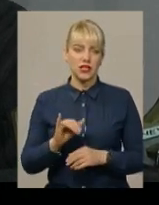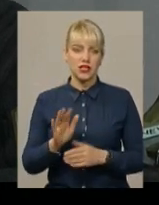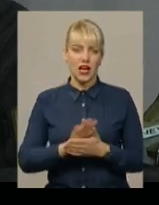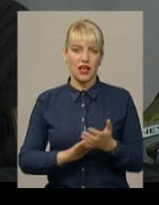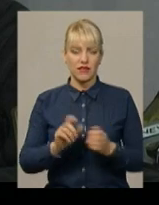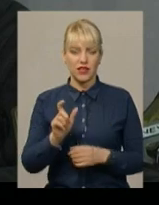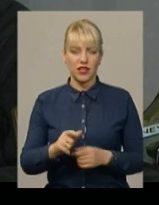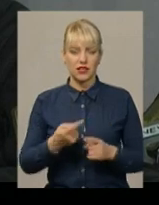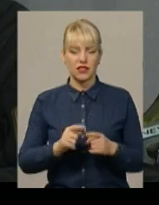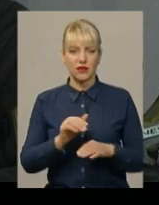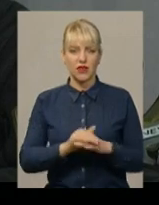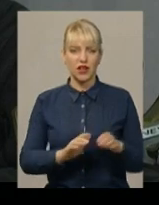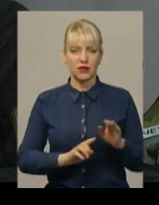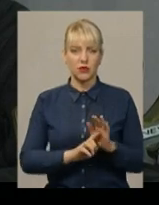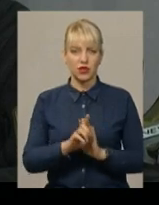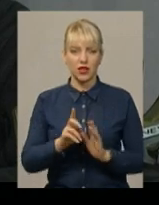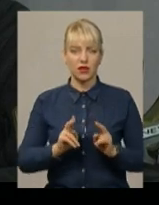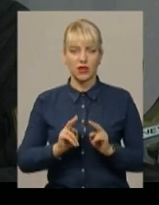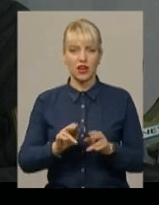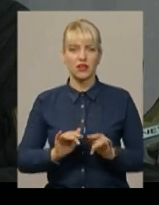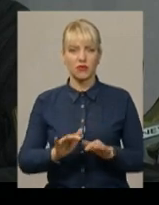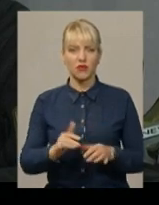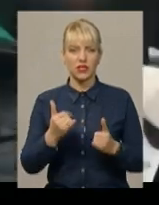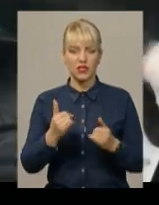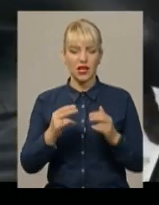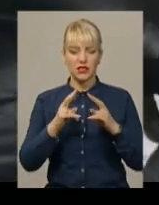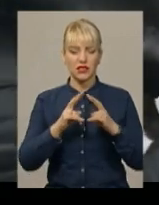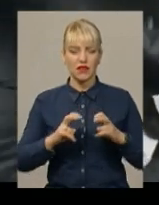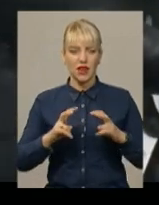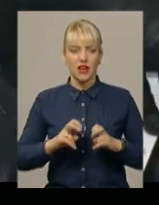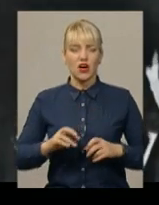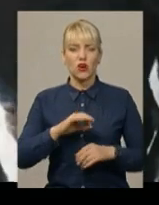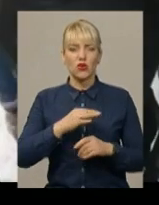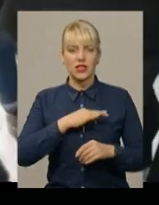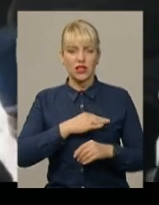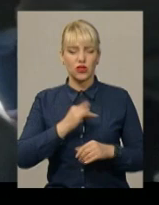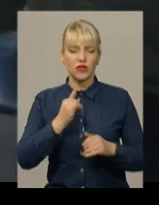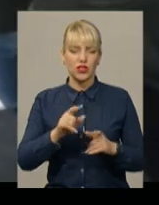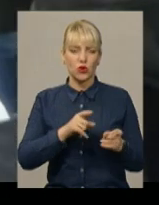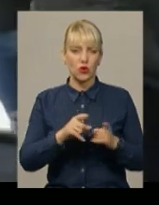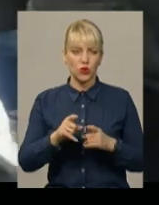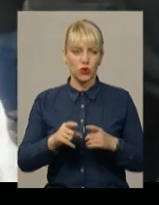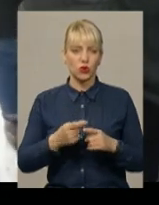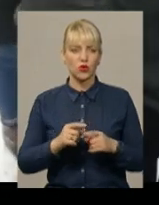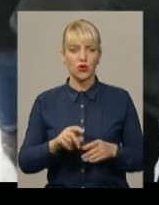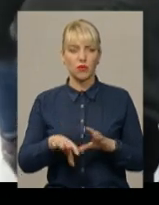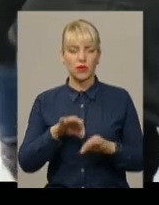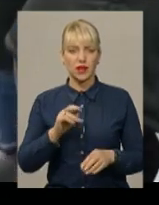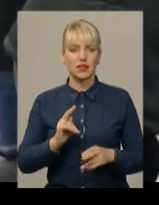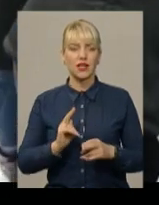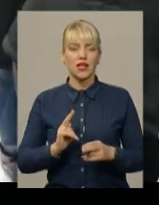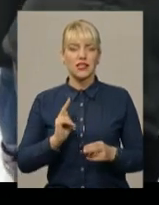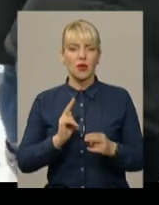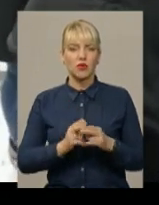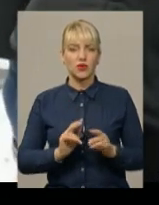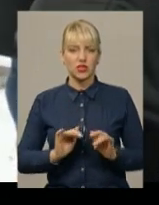За цим фактом порушено кримінальне провадження, зараз триває розслідування, затриманим готуються обрати міру запобіжного заходу. Якщо вину